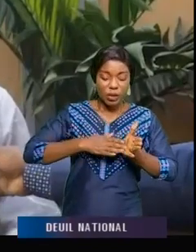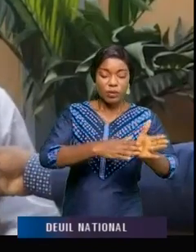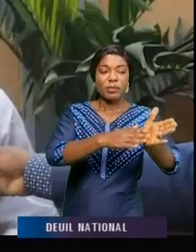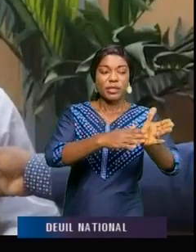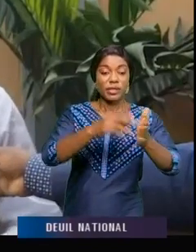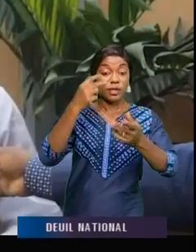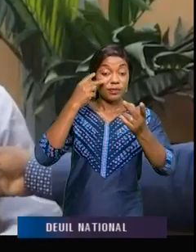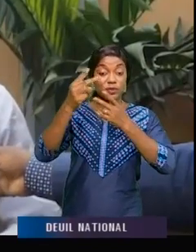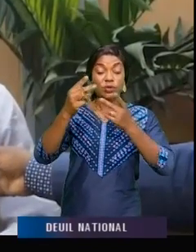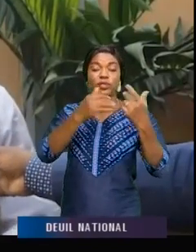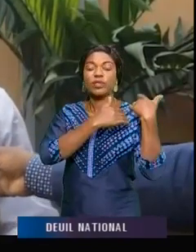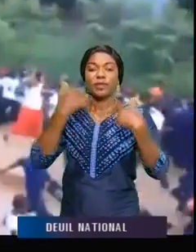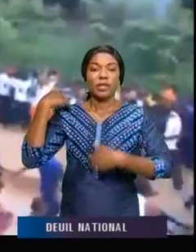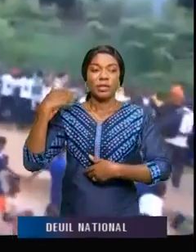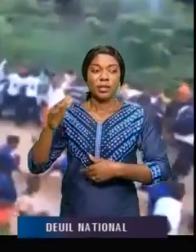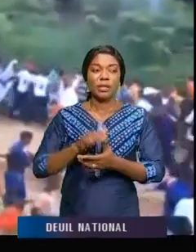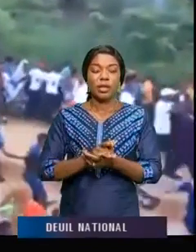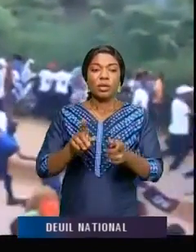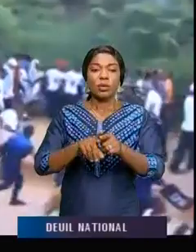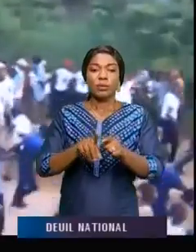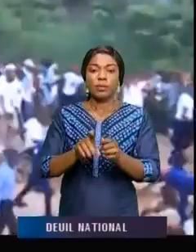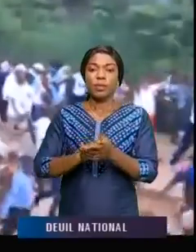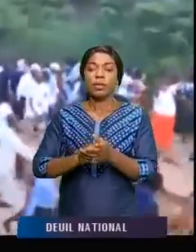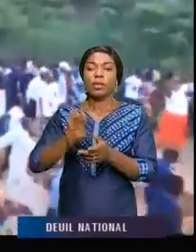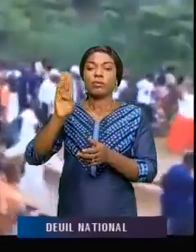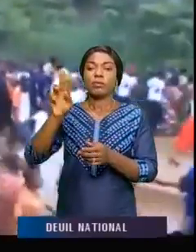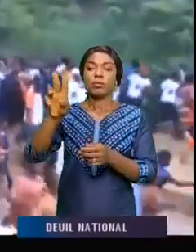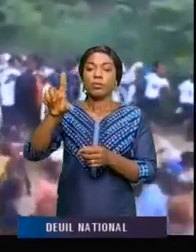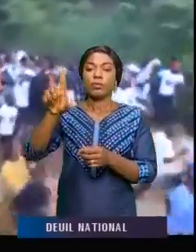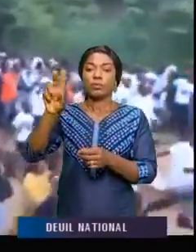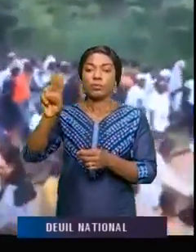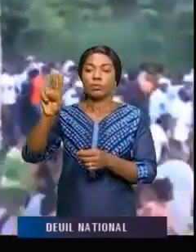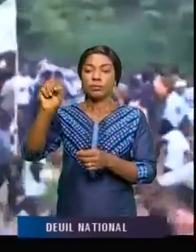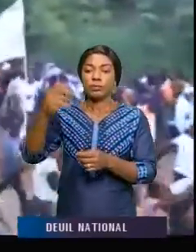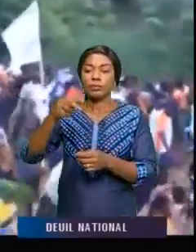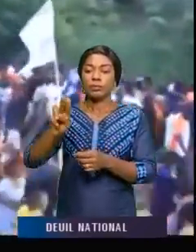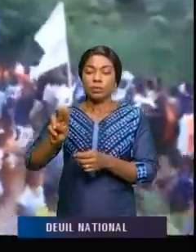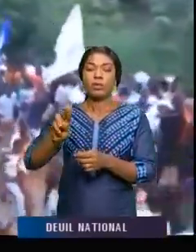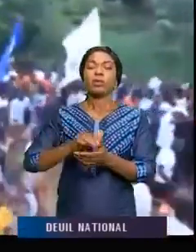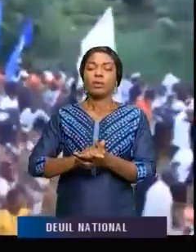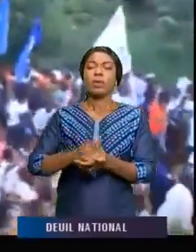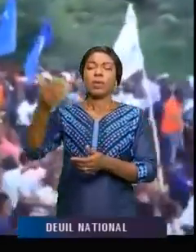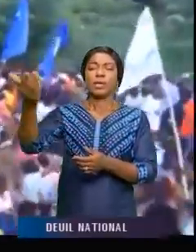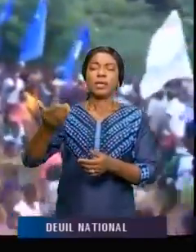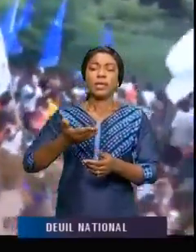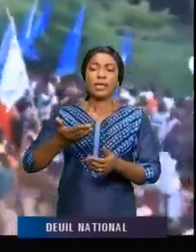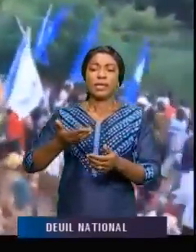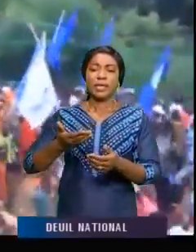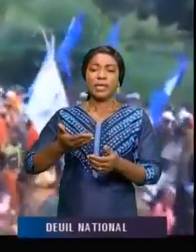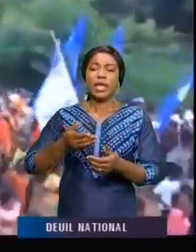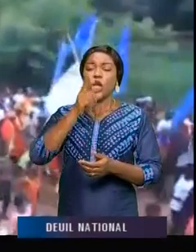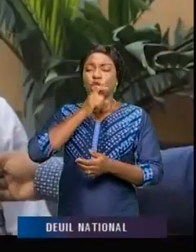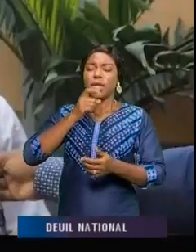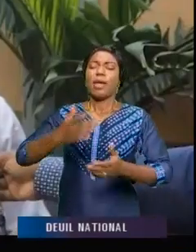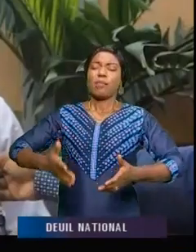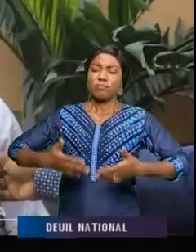de l'État. A Boulungou, comme on dit, entendre et voir sa fédée, d'abord aussi un accueil, pas chaleuré, mais un accueil exceptionnel.